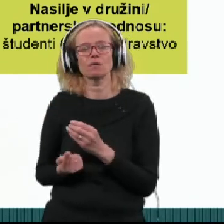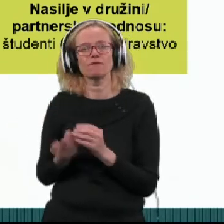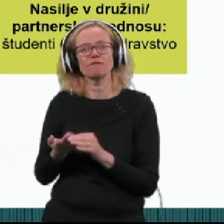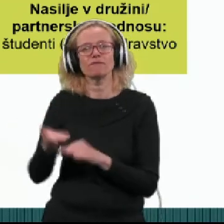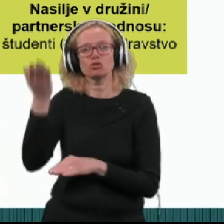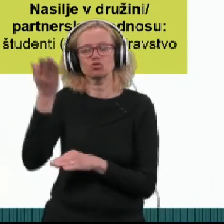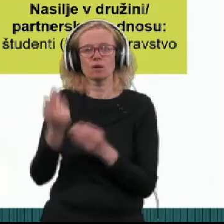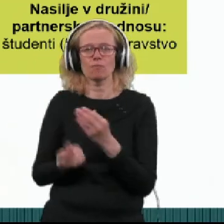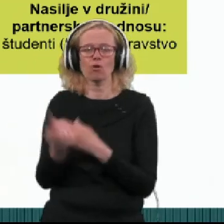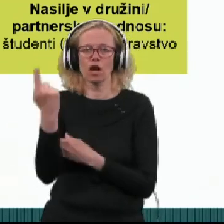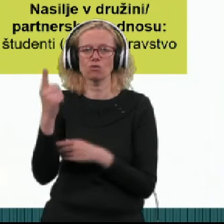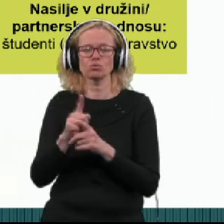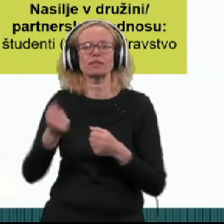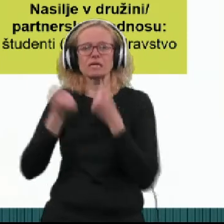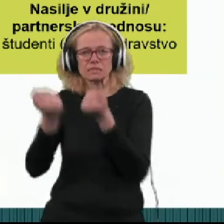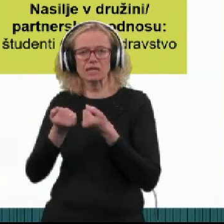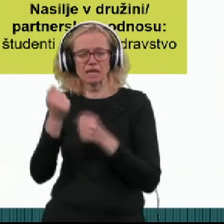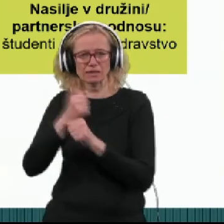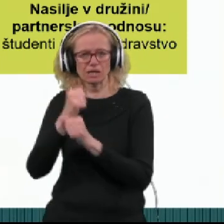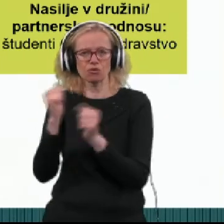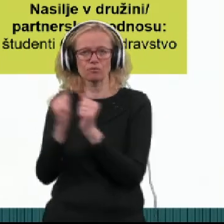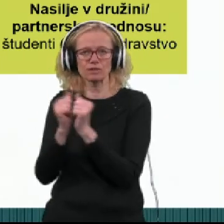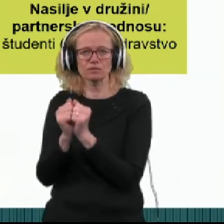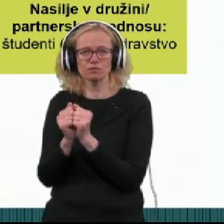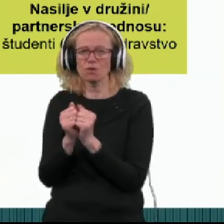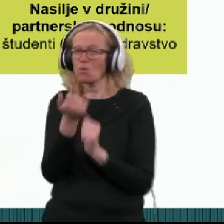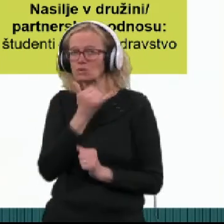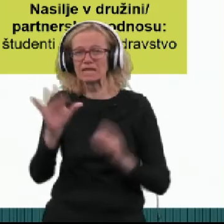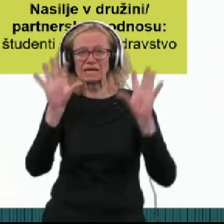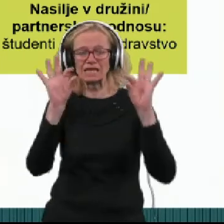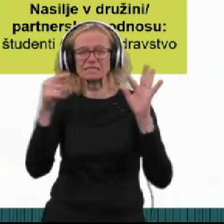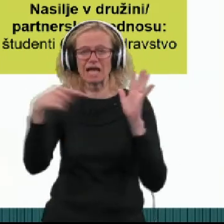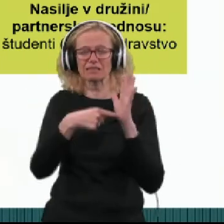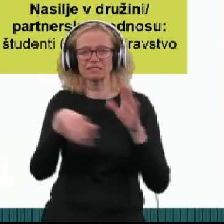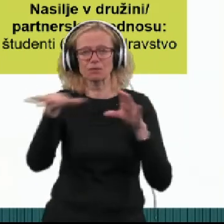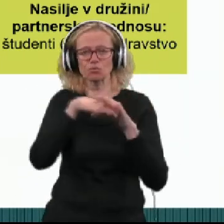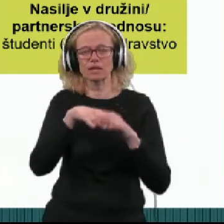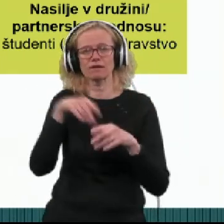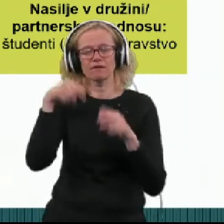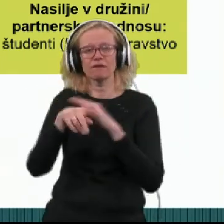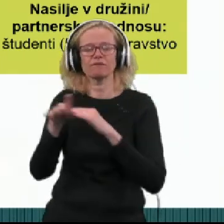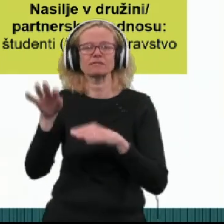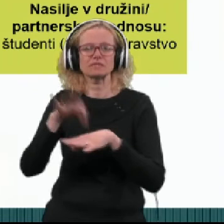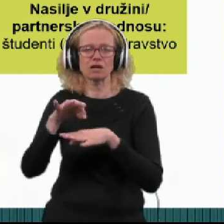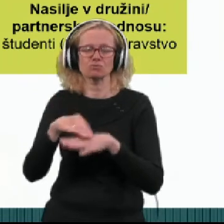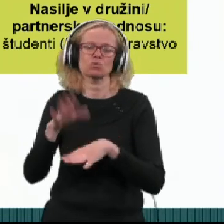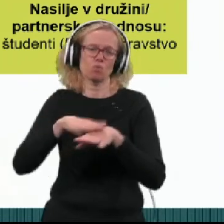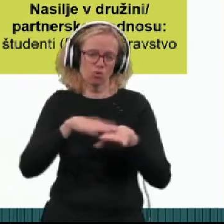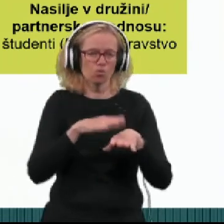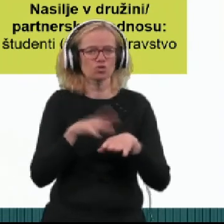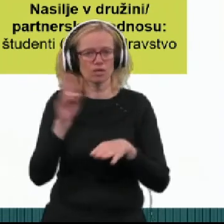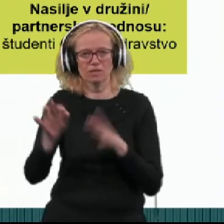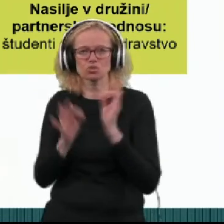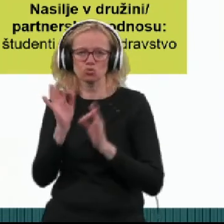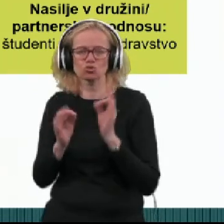pojavlja nasilje na delovnem mestu. Namreč kar vsak deseti zaposlenih v zdravstvu poroča o tej izkušnji.